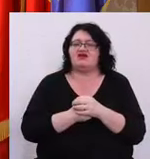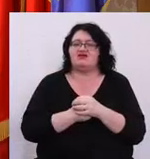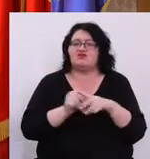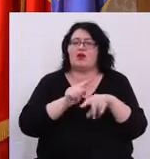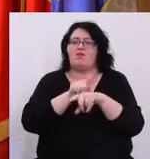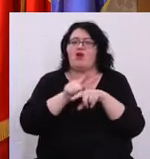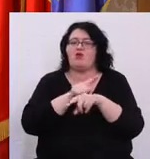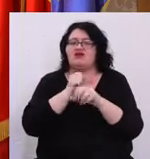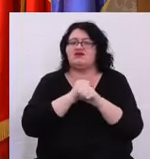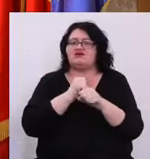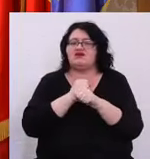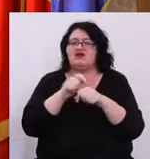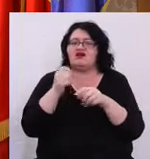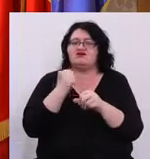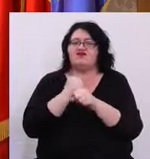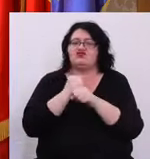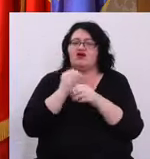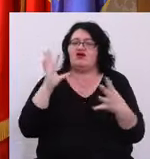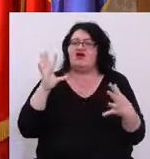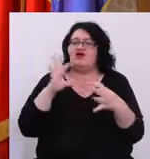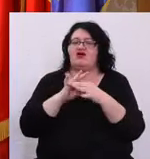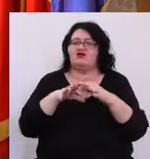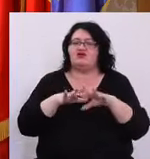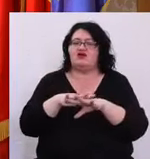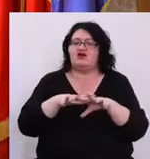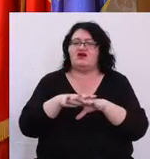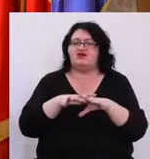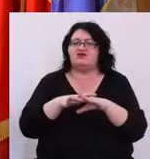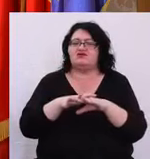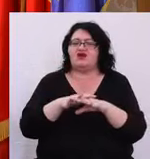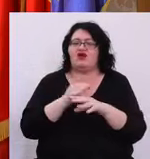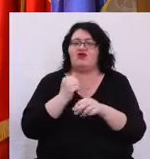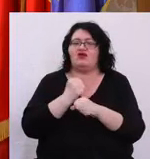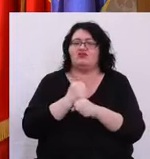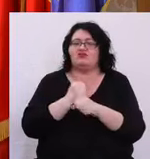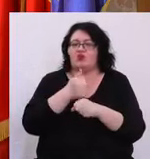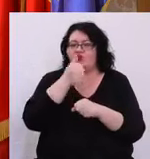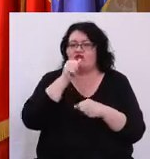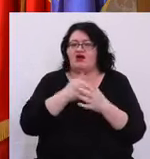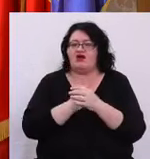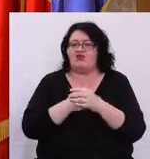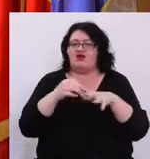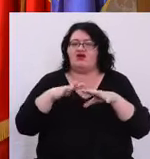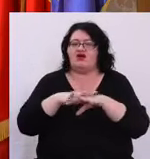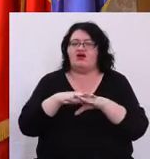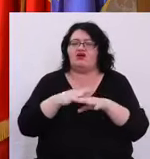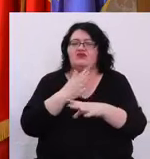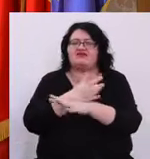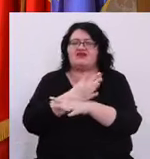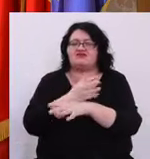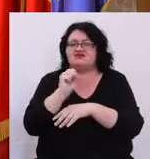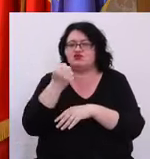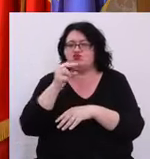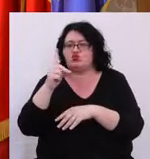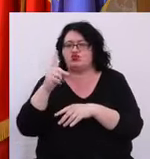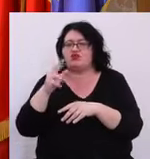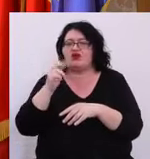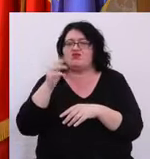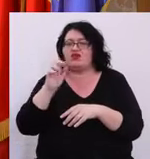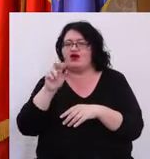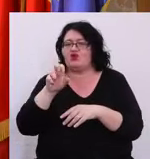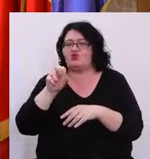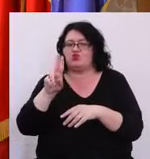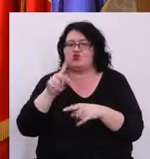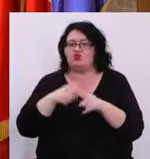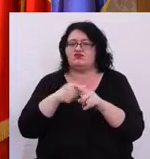Momentan se lucrează la realizarea legăturii La rețeaua de alimentare cu apă La intersecția sudului Rebreanu